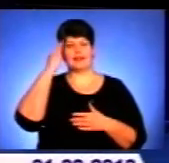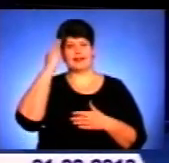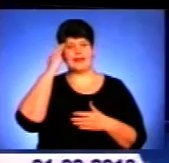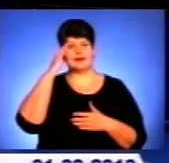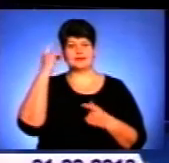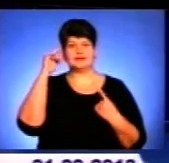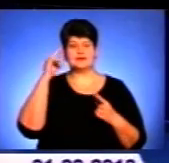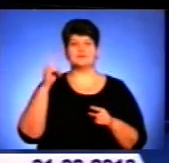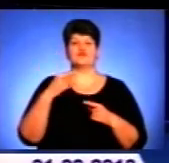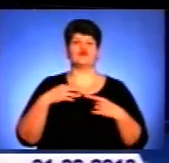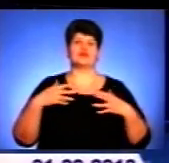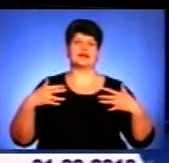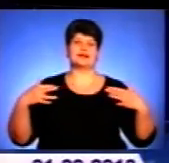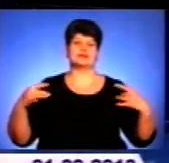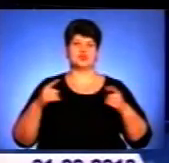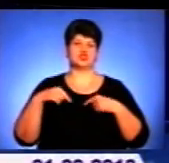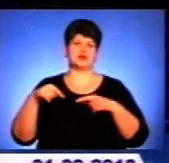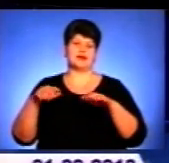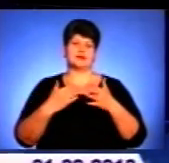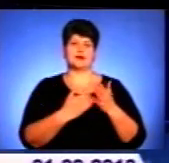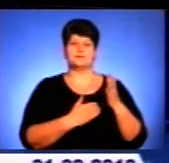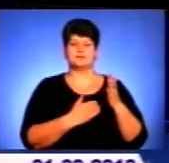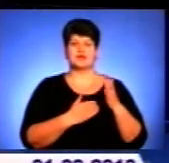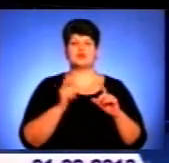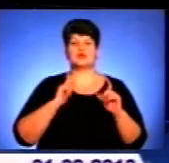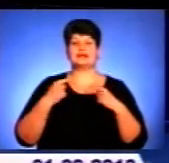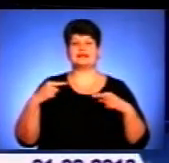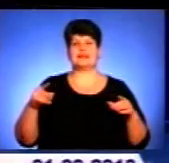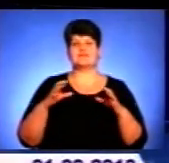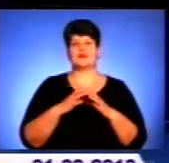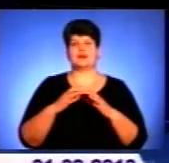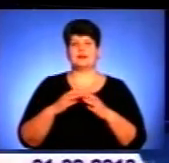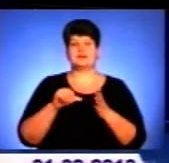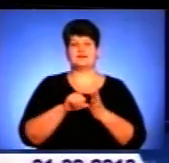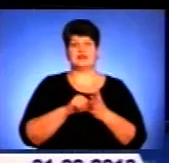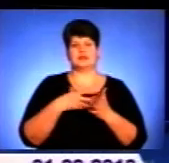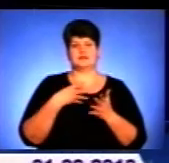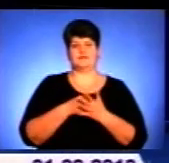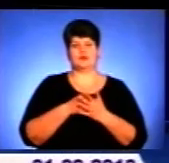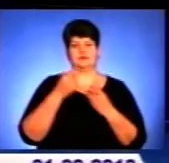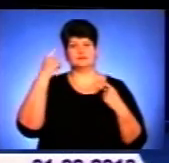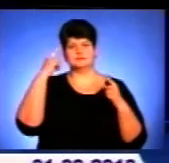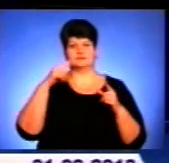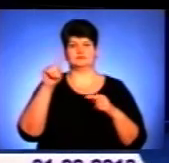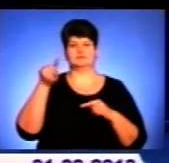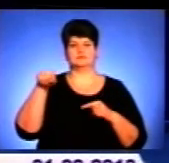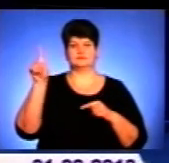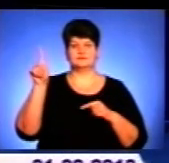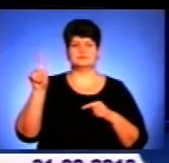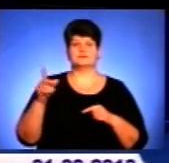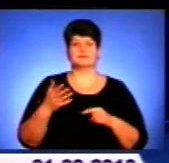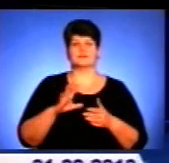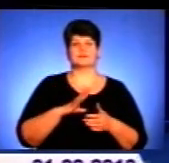здібності у найрізноманітніших жанрах. Студенти з різних факультетів представляли власні мистецькі номери. Там побувала наша